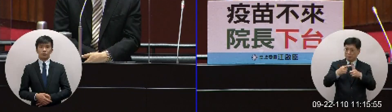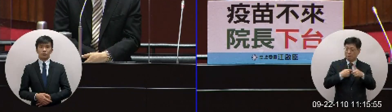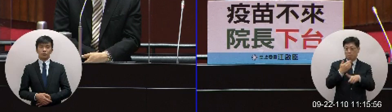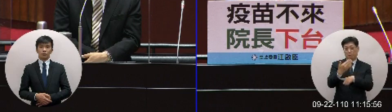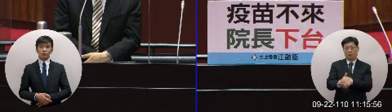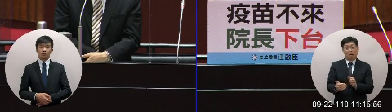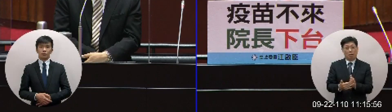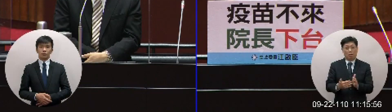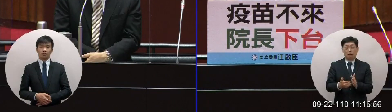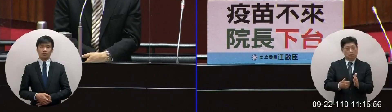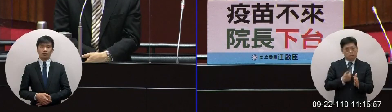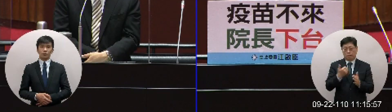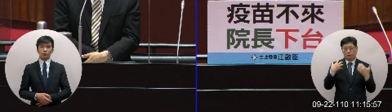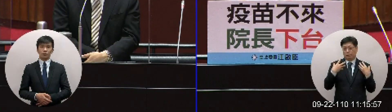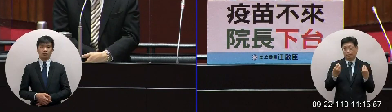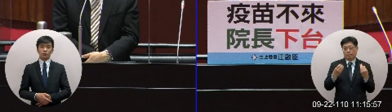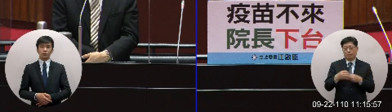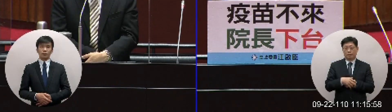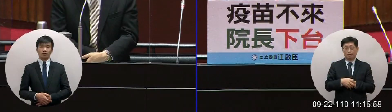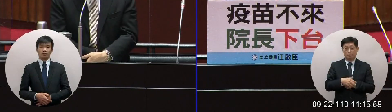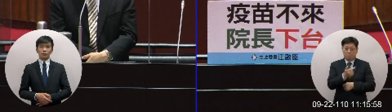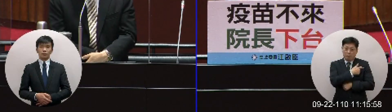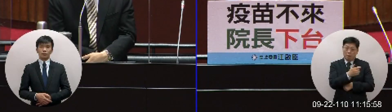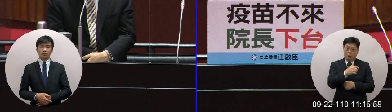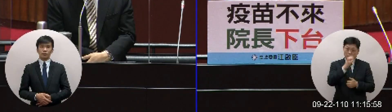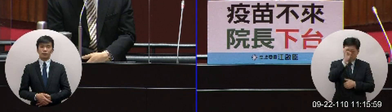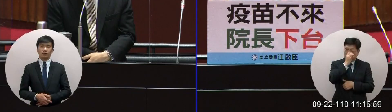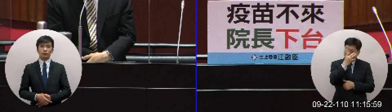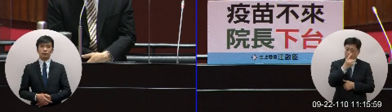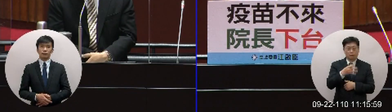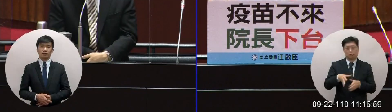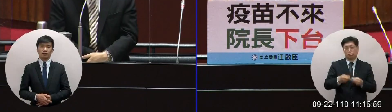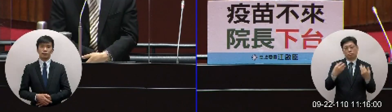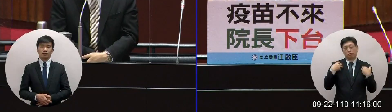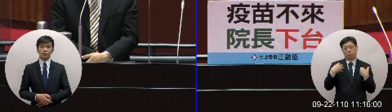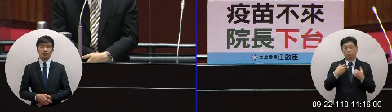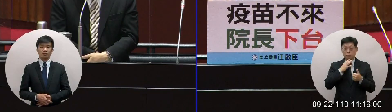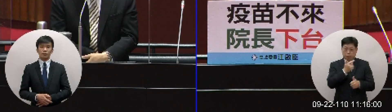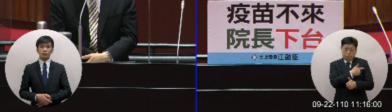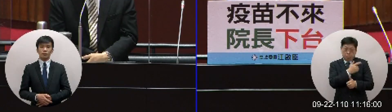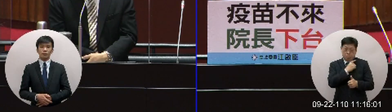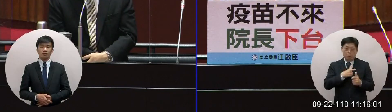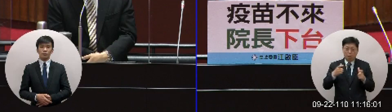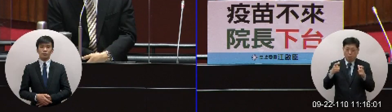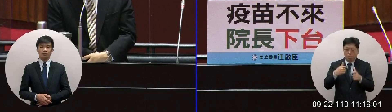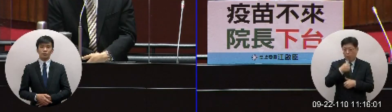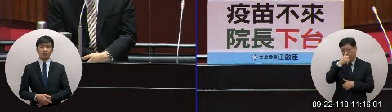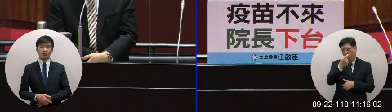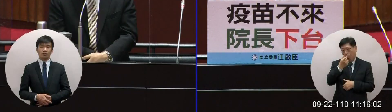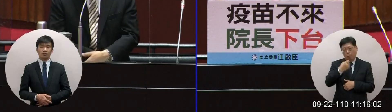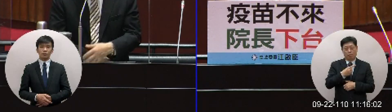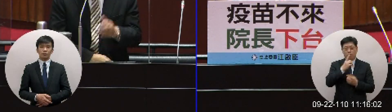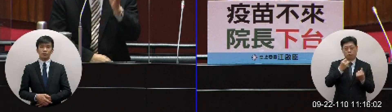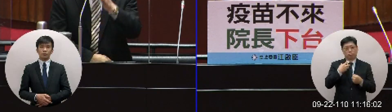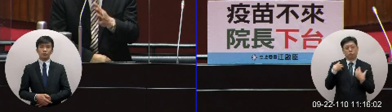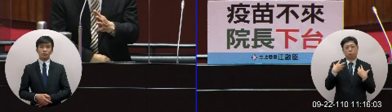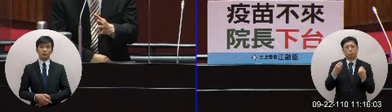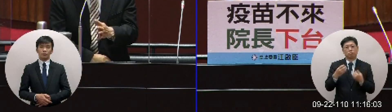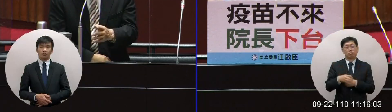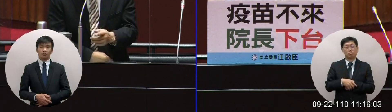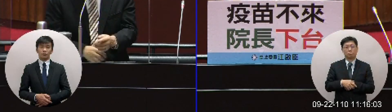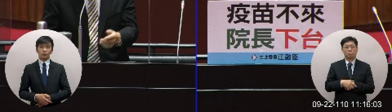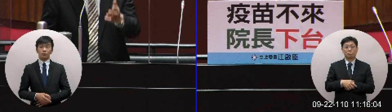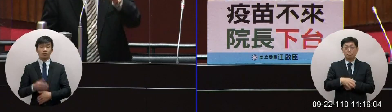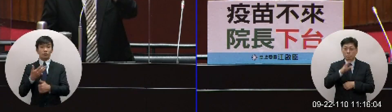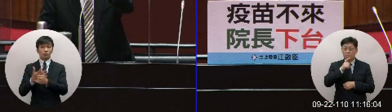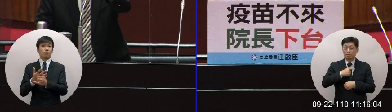條人民沒有人負責疫苗要不到也不用負責師奶覆蓋率達不到也不用負責你讓全國